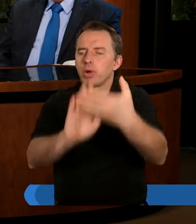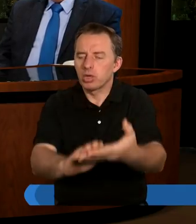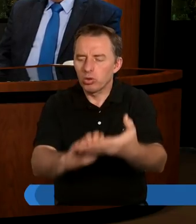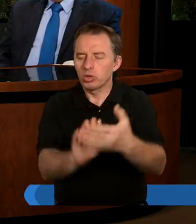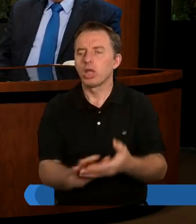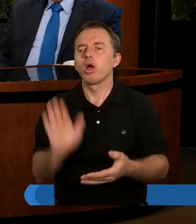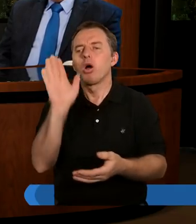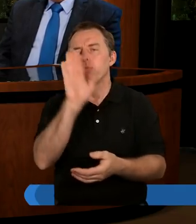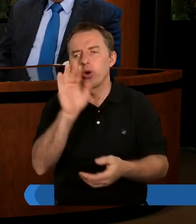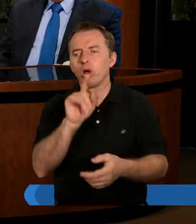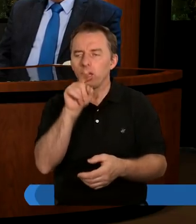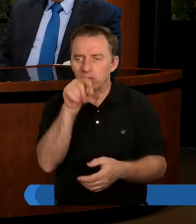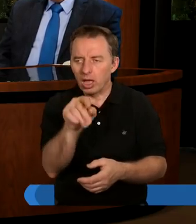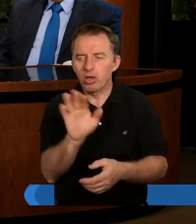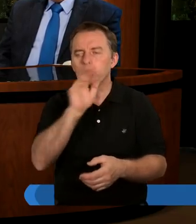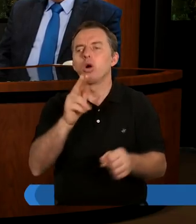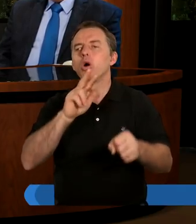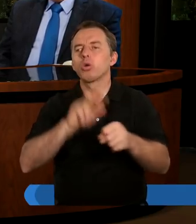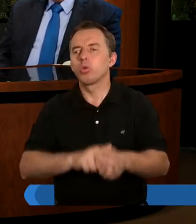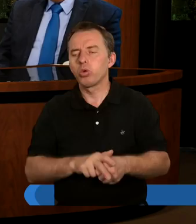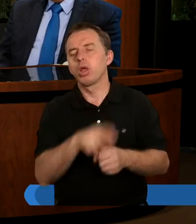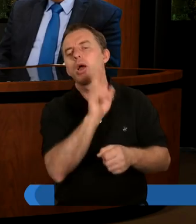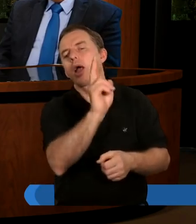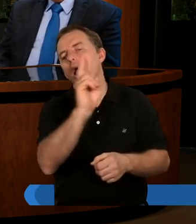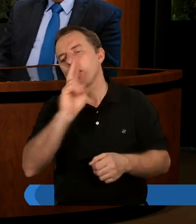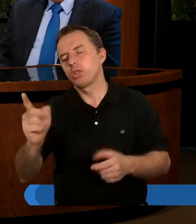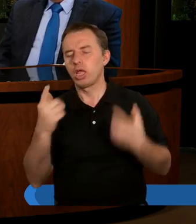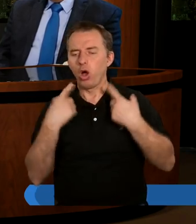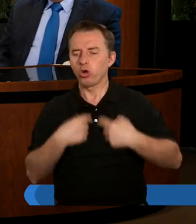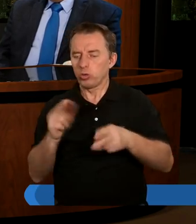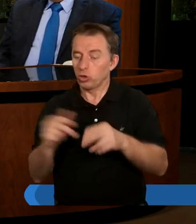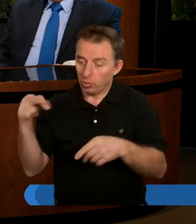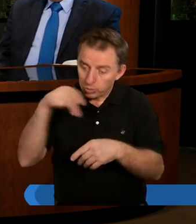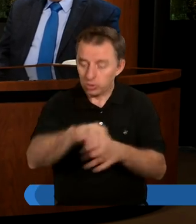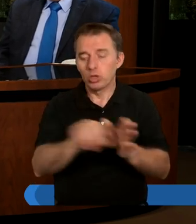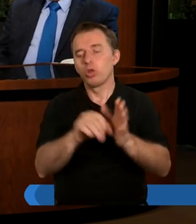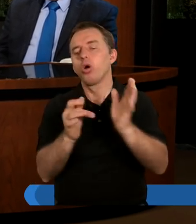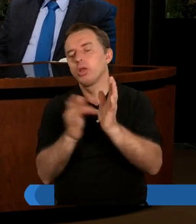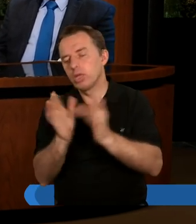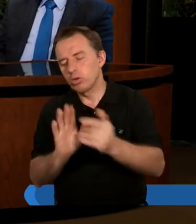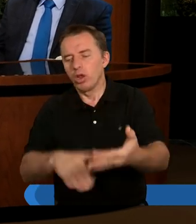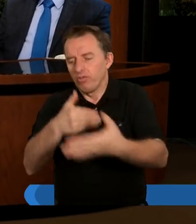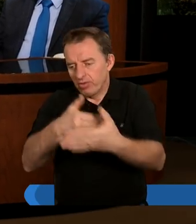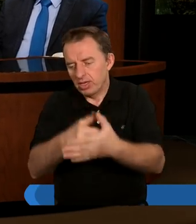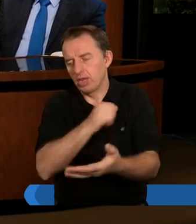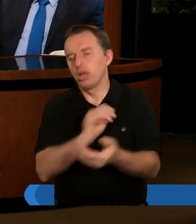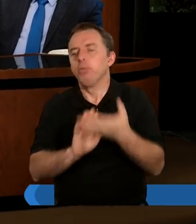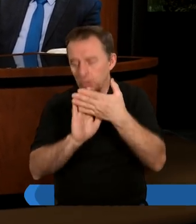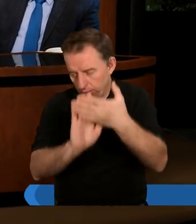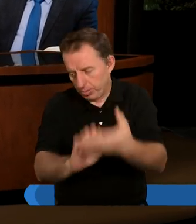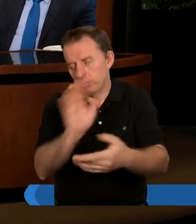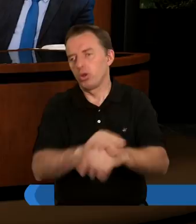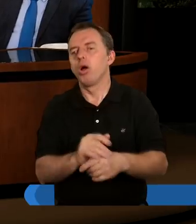Boga, tego Boga, który przebacza każdemu człowiekowi i bycie sługą Jego,